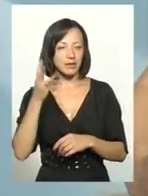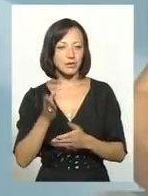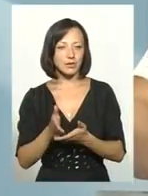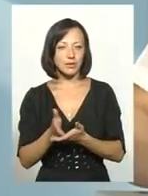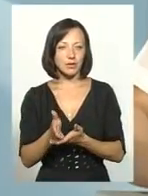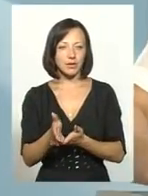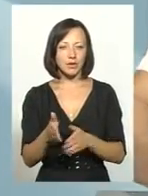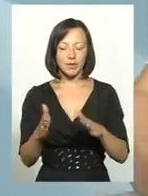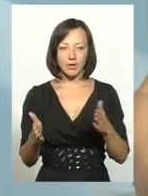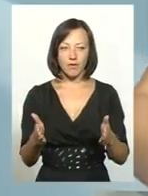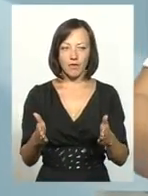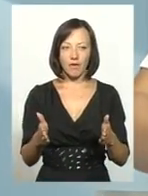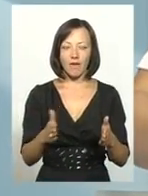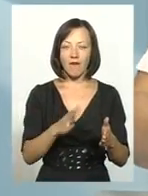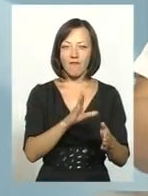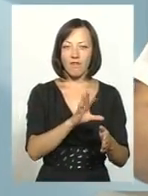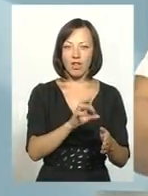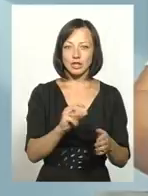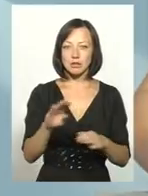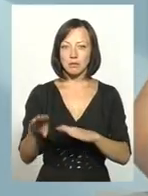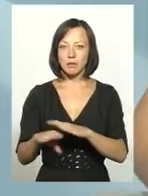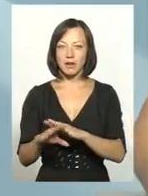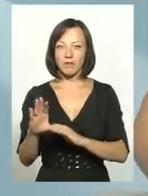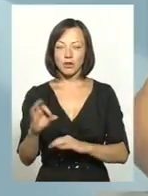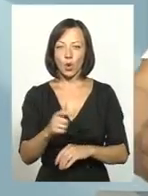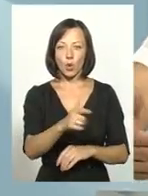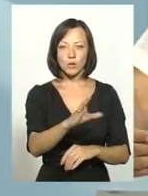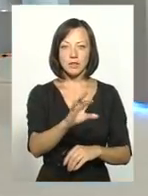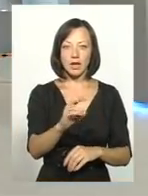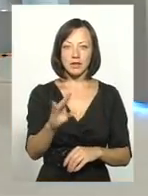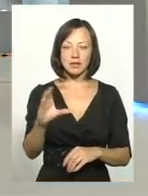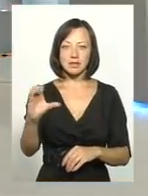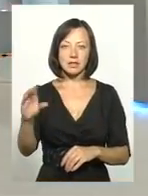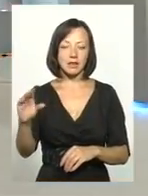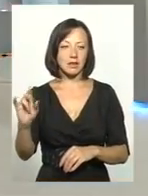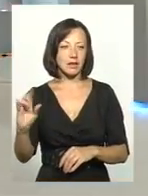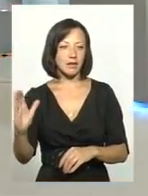Тобто, напроти один одного. Волочиськ, Підволочиськ, Гусятин, з нашого боку Сатанів,